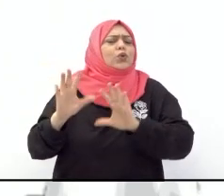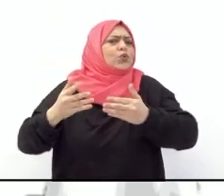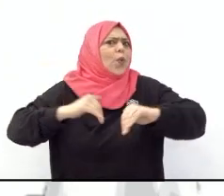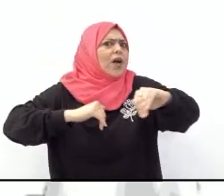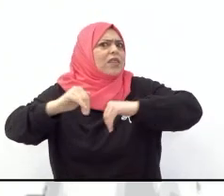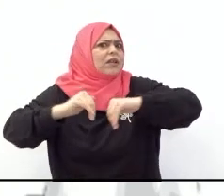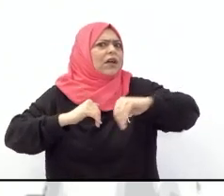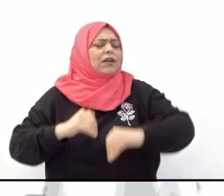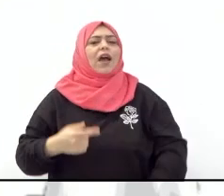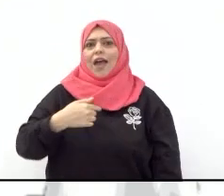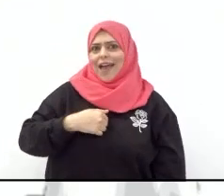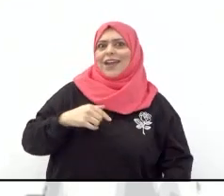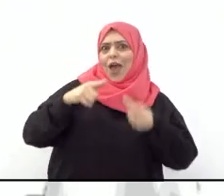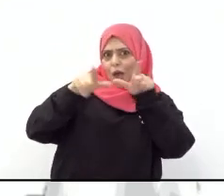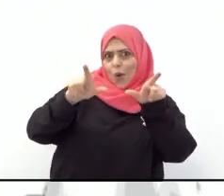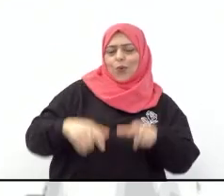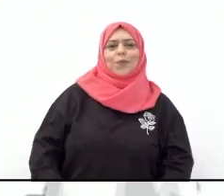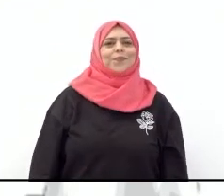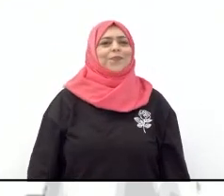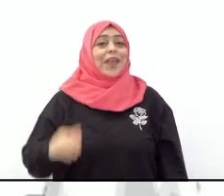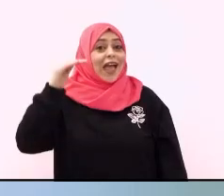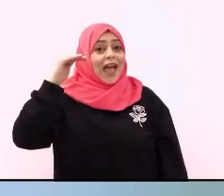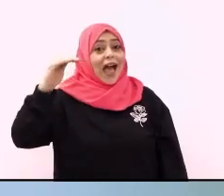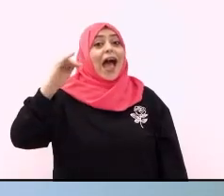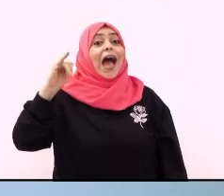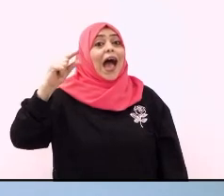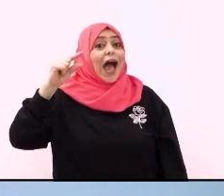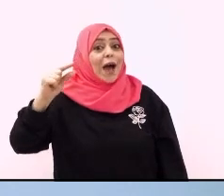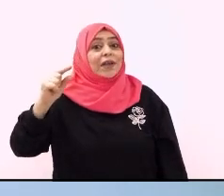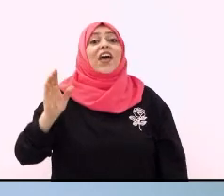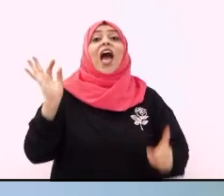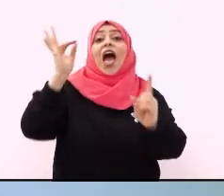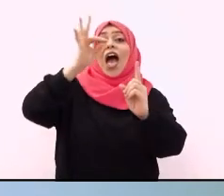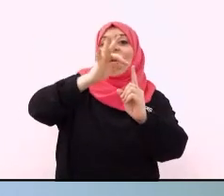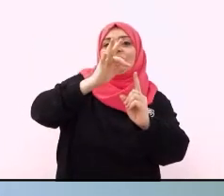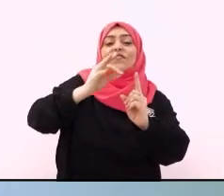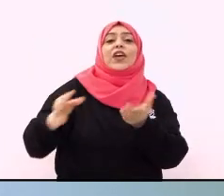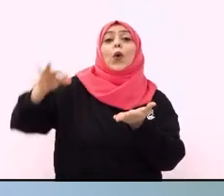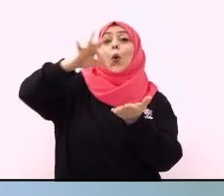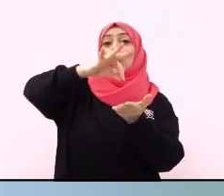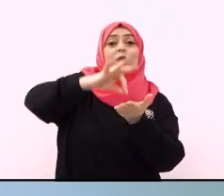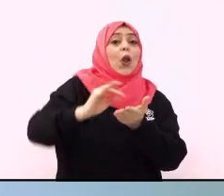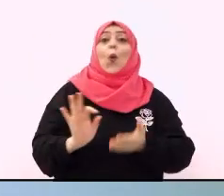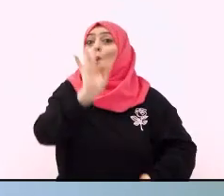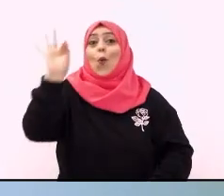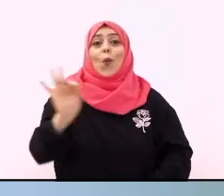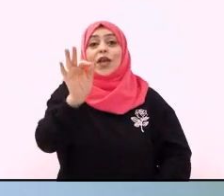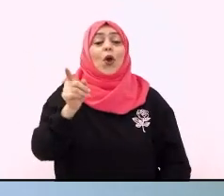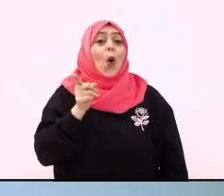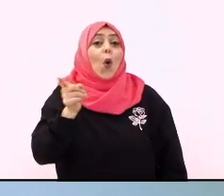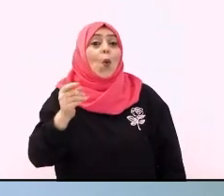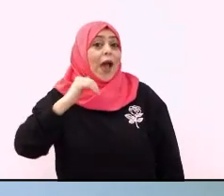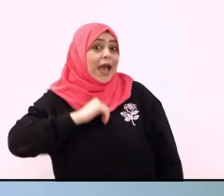انا سأخبركم ان حمد لديه هدف يريد ان يصل اليه يريد ان يقرأ هذه